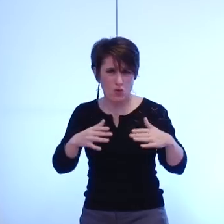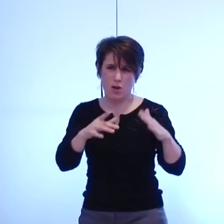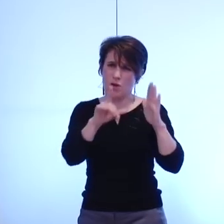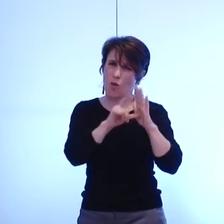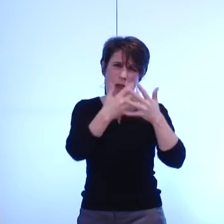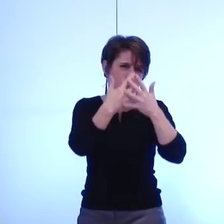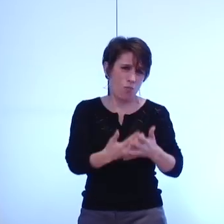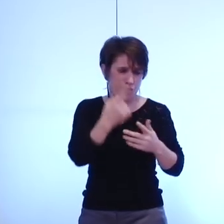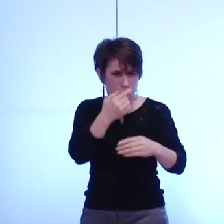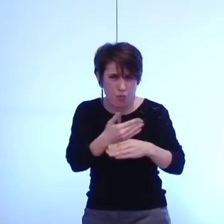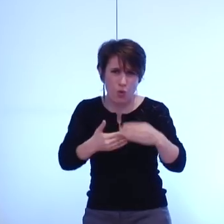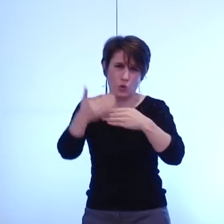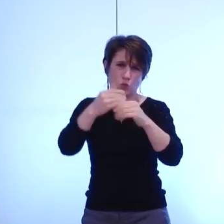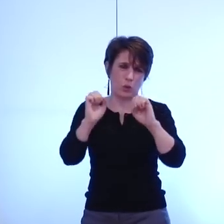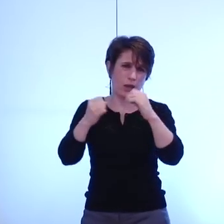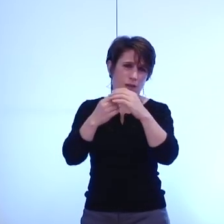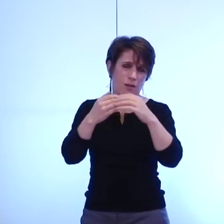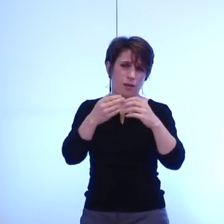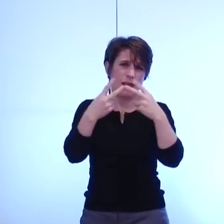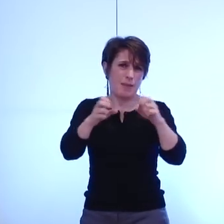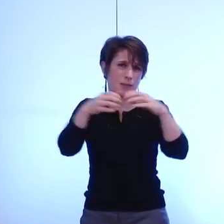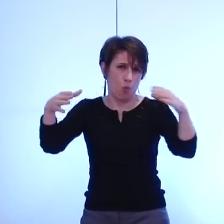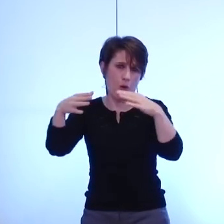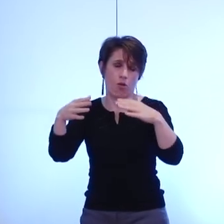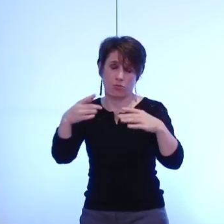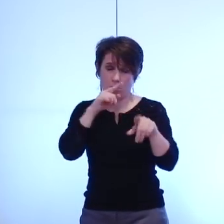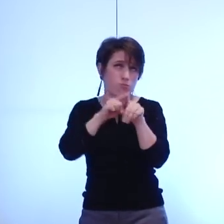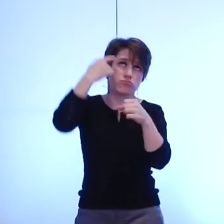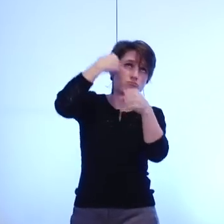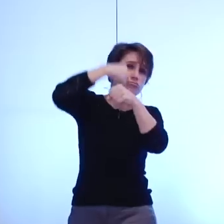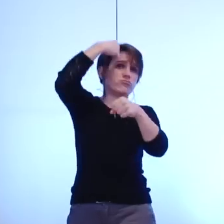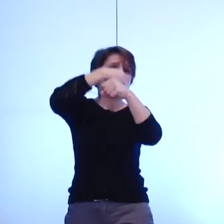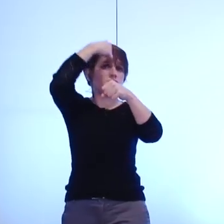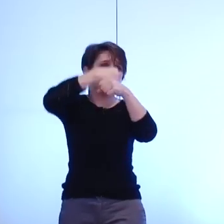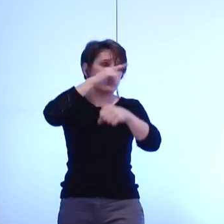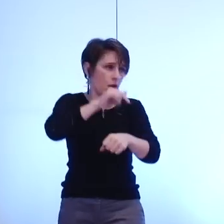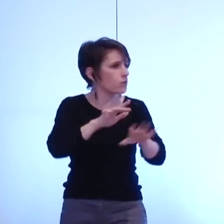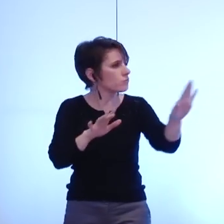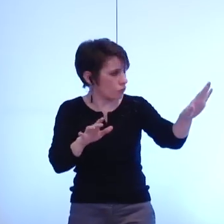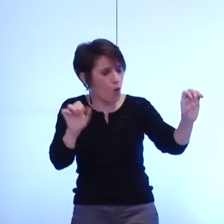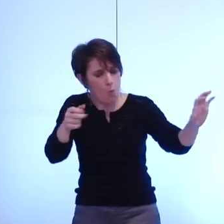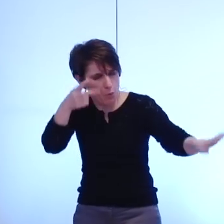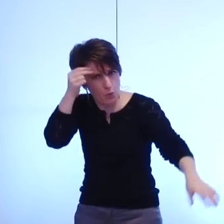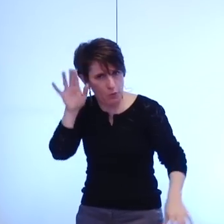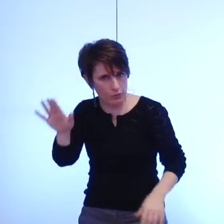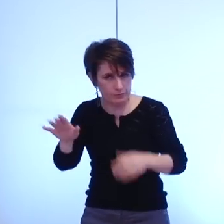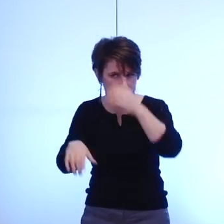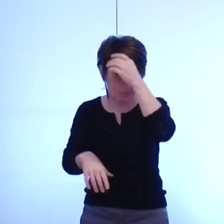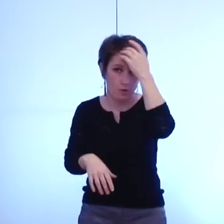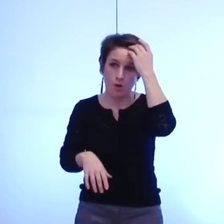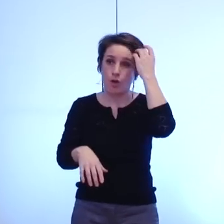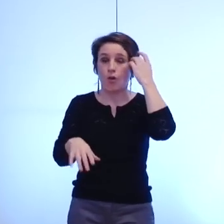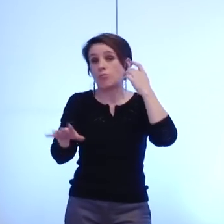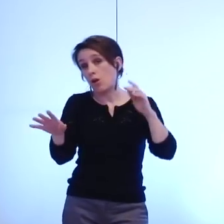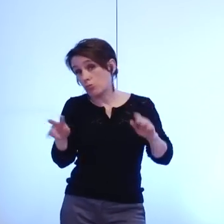et parlementaire qui s'est imposée au territoire nous pensons pour notre part que même si cela peut être